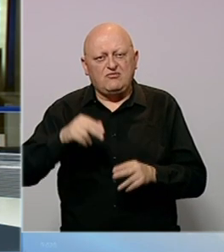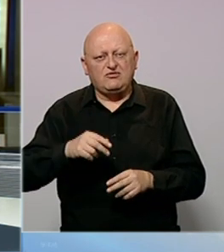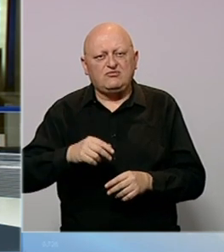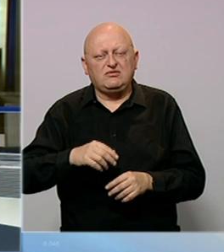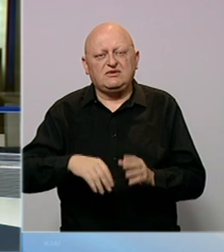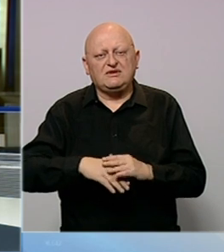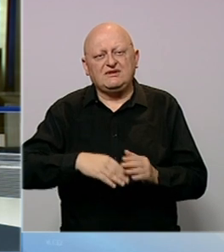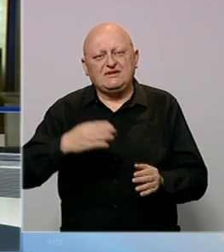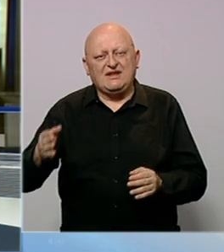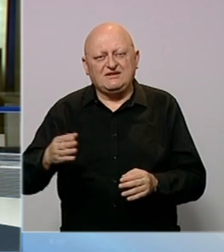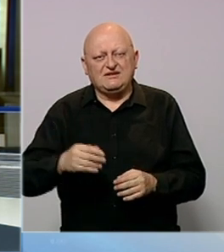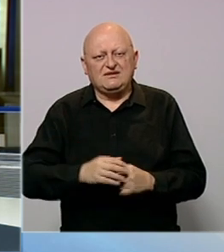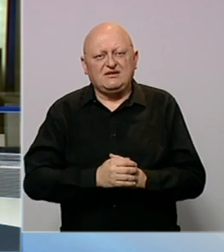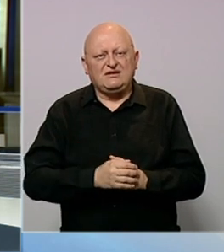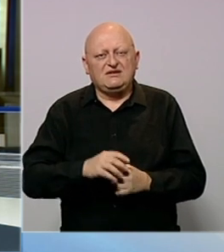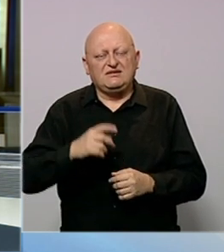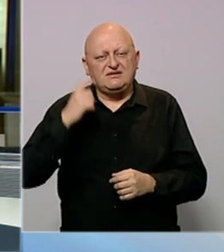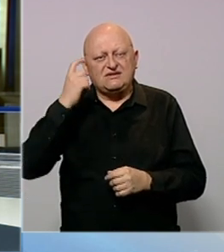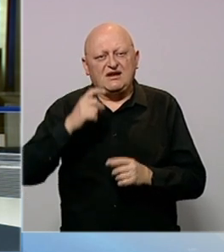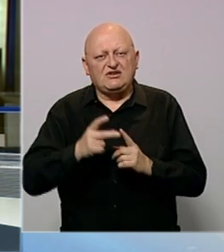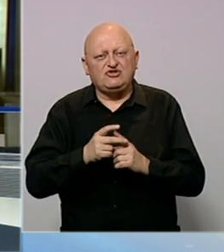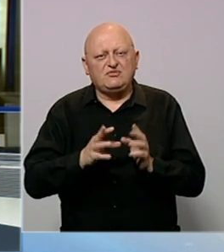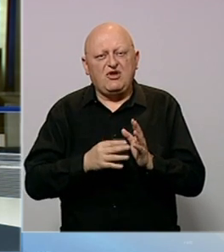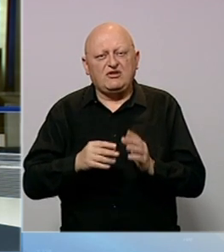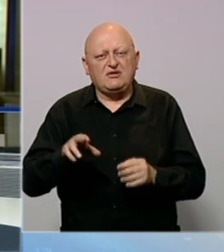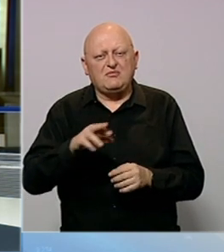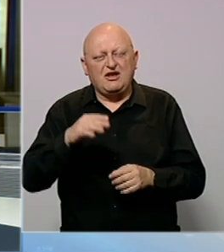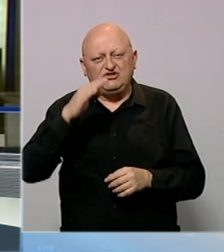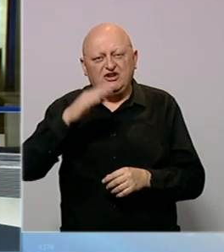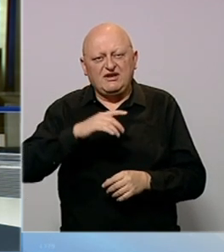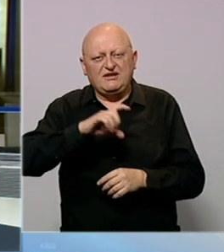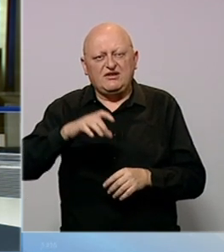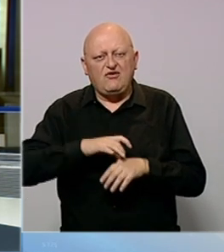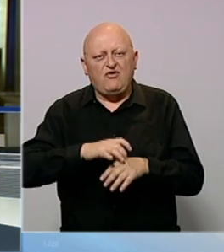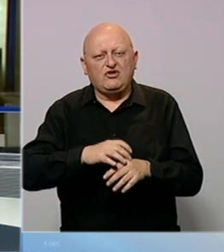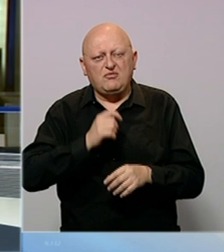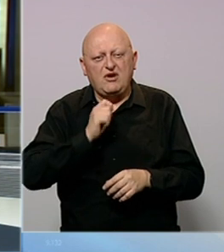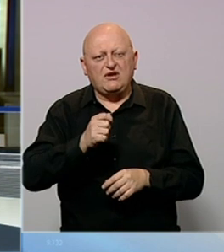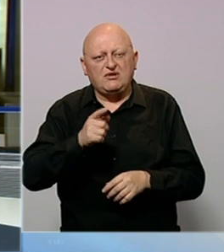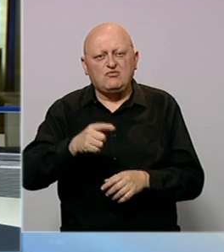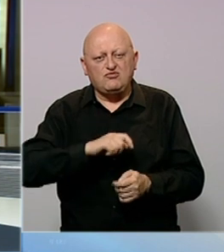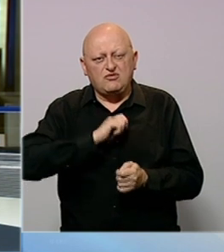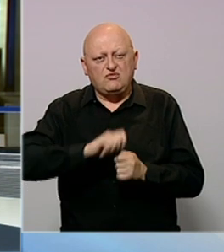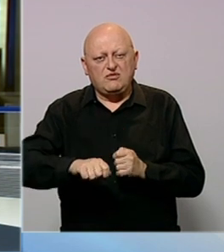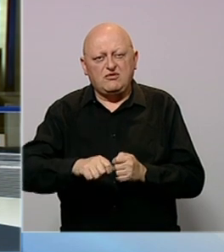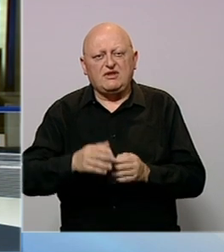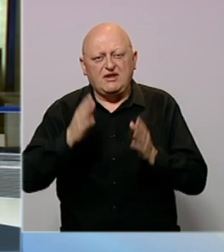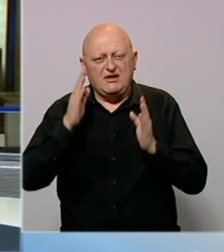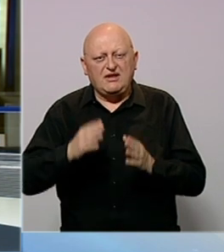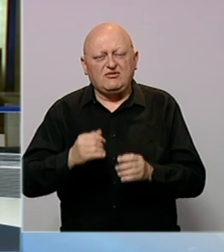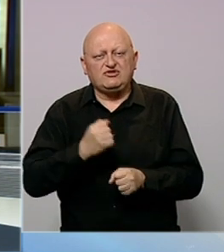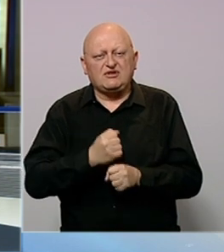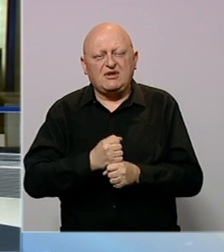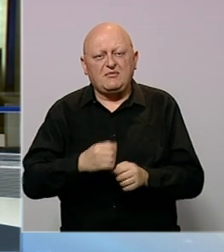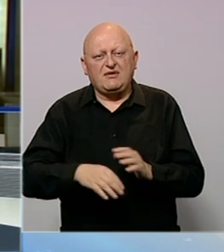da dođe sa ekstremne desnice. Stranka Đorđe Meloni, braća Italije, vodi u anketama i ako ona bude pobjedila,